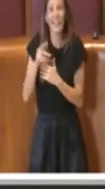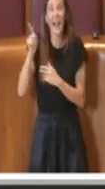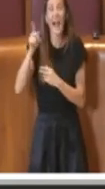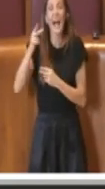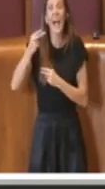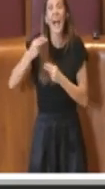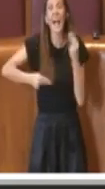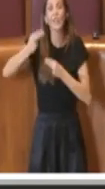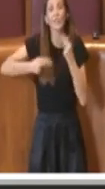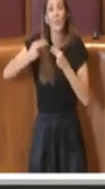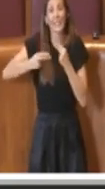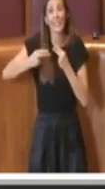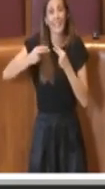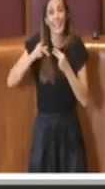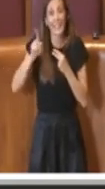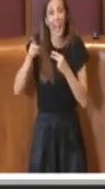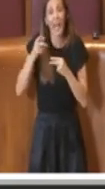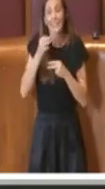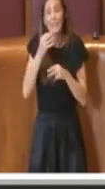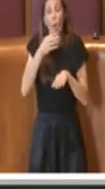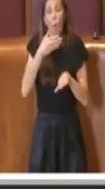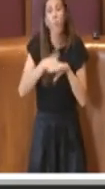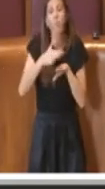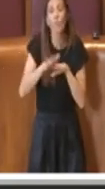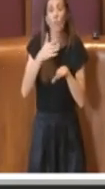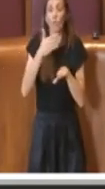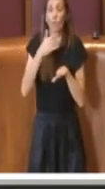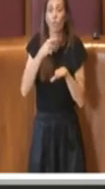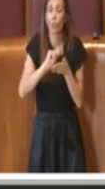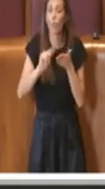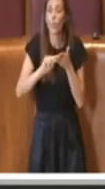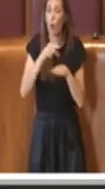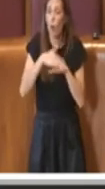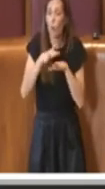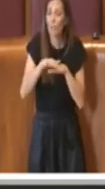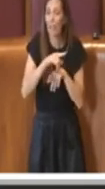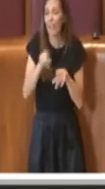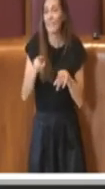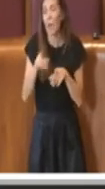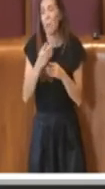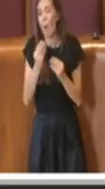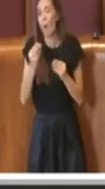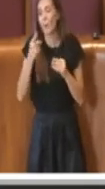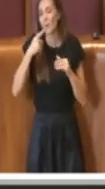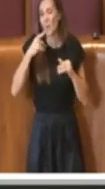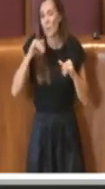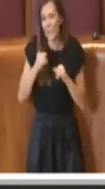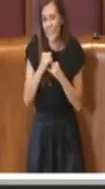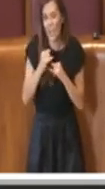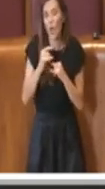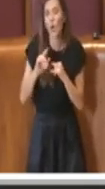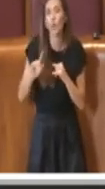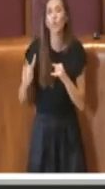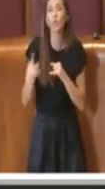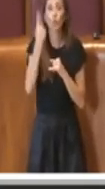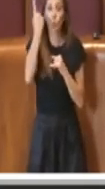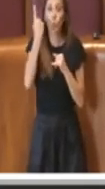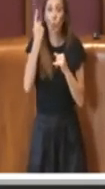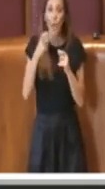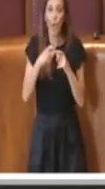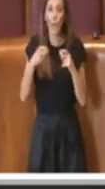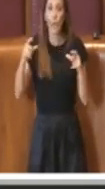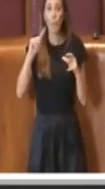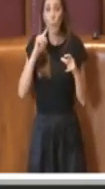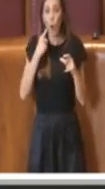verifica da parte degli uffici competenti è molto particolare perché ripeto il super bonus del 110% è nato